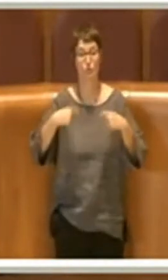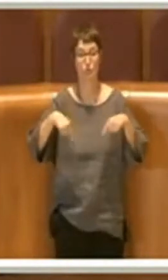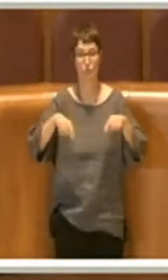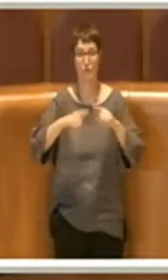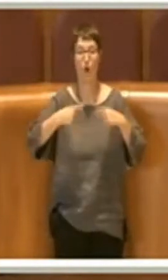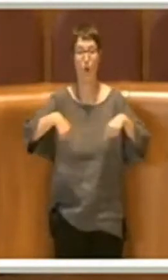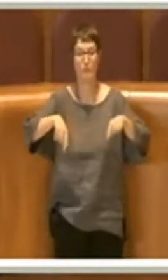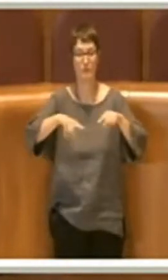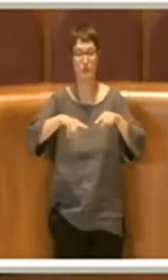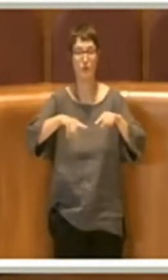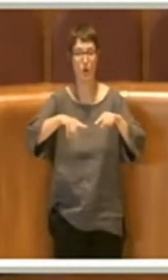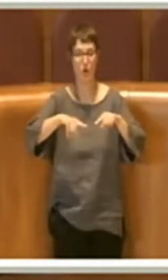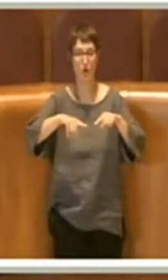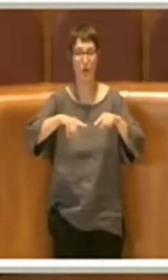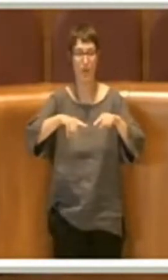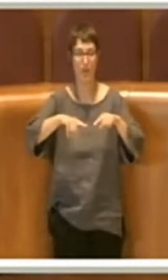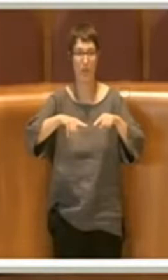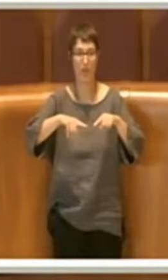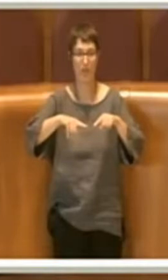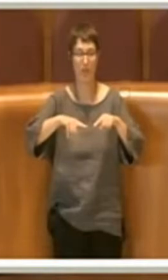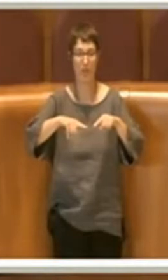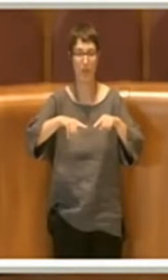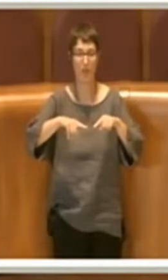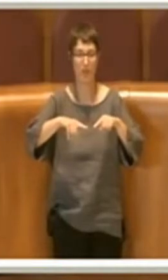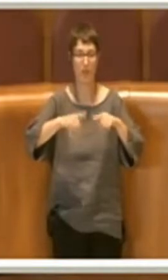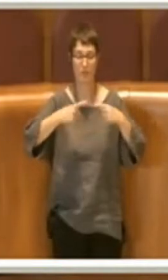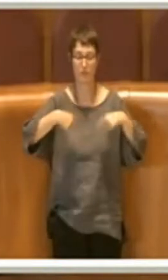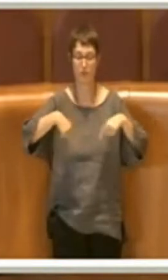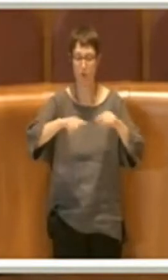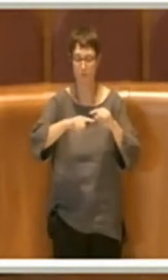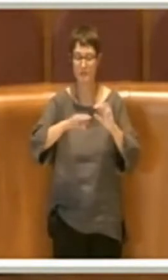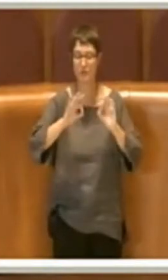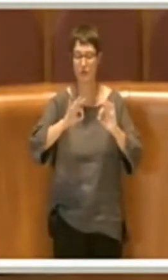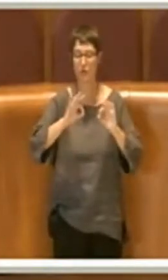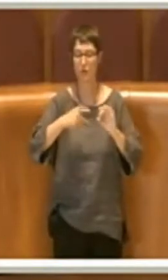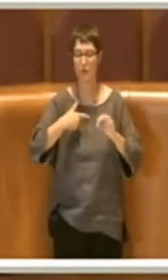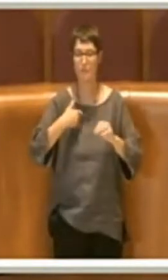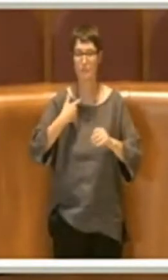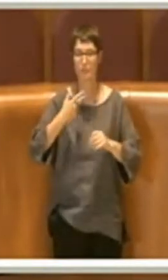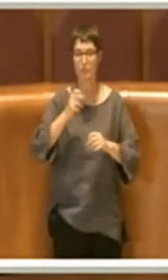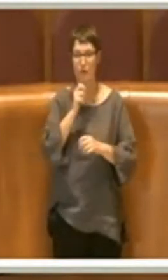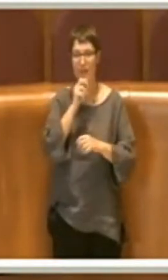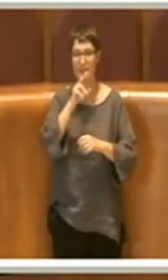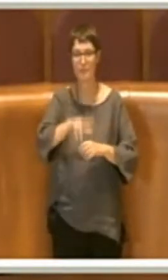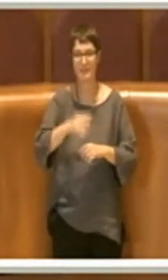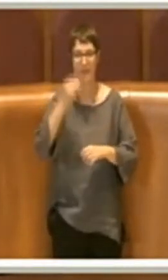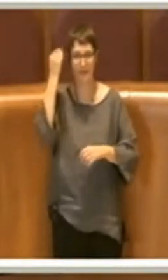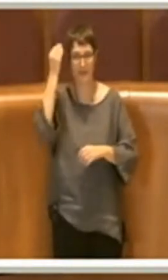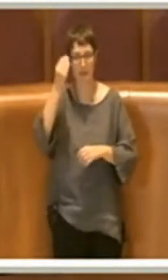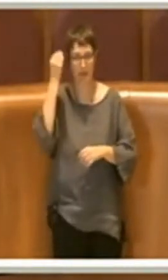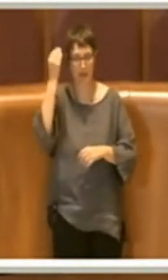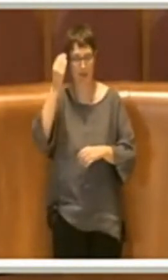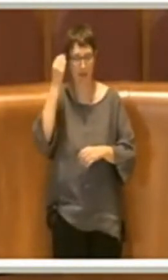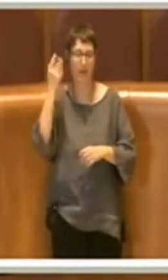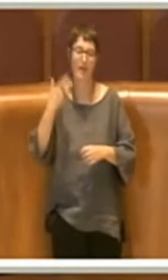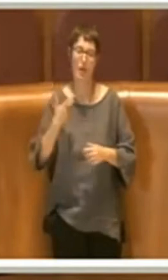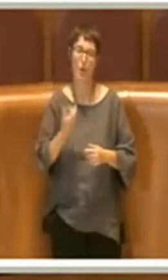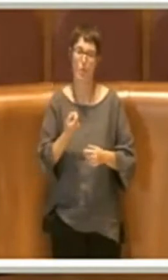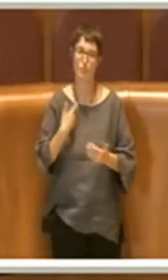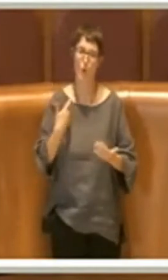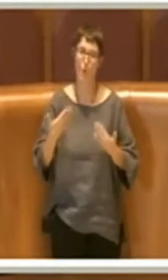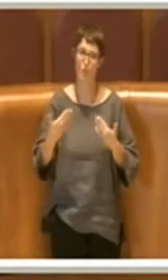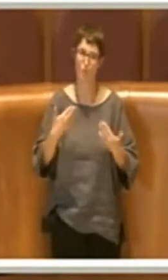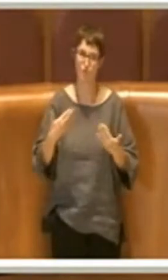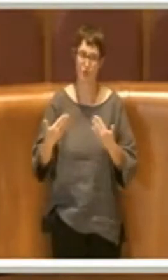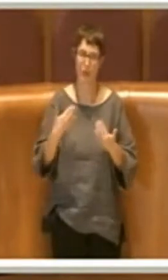per l'espressione di parere ha una certa urgenza, come tutte le delibere che riguardano il